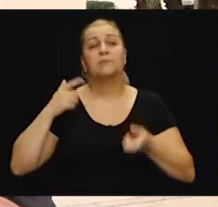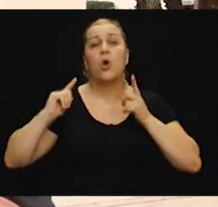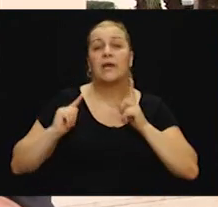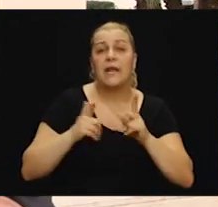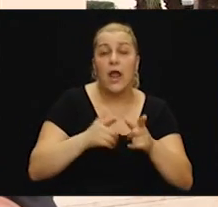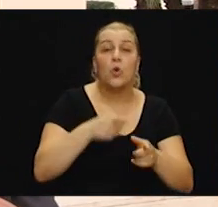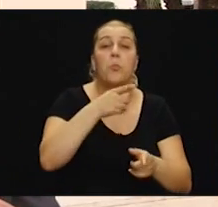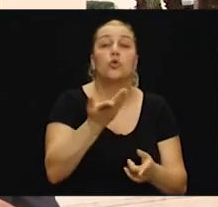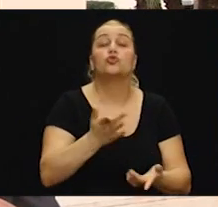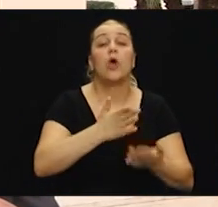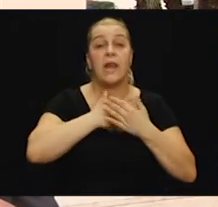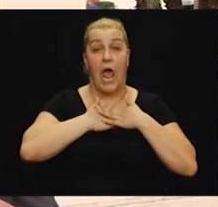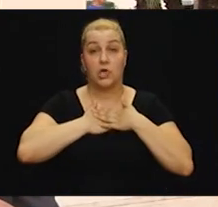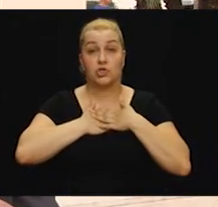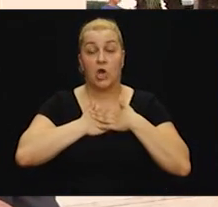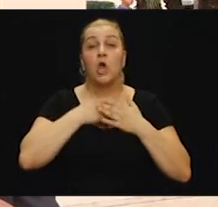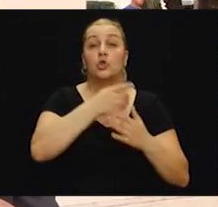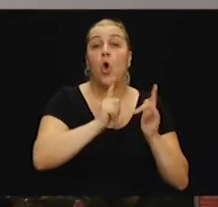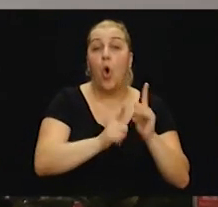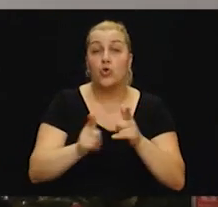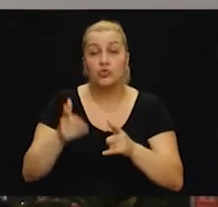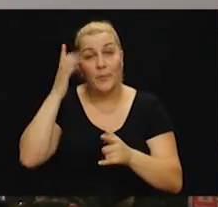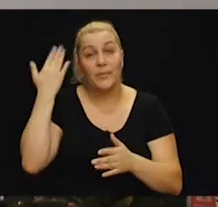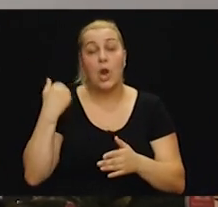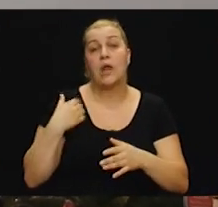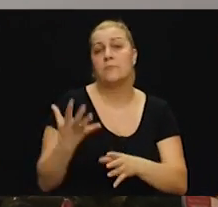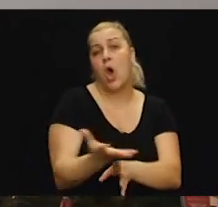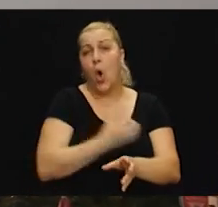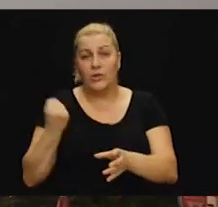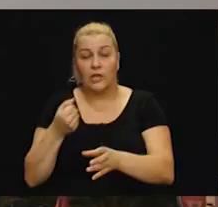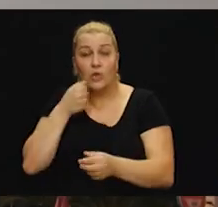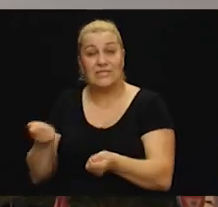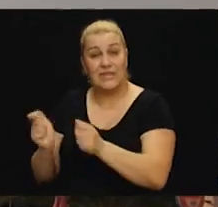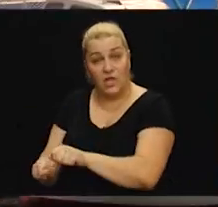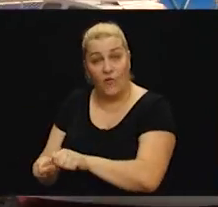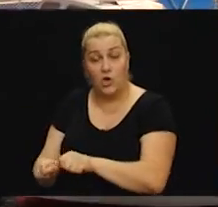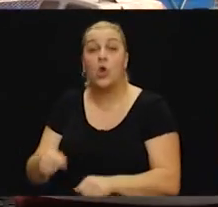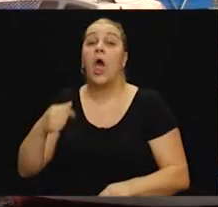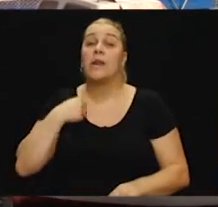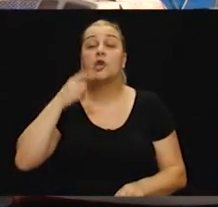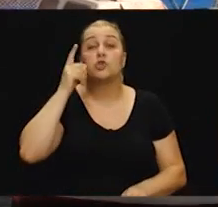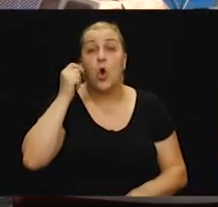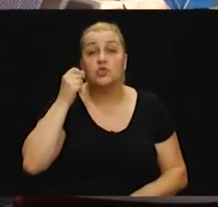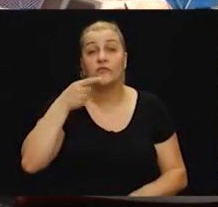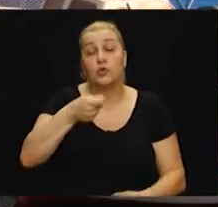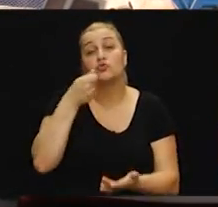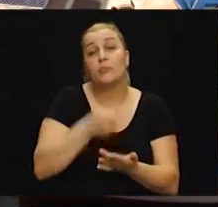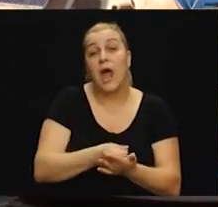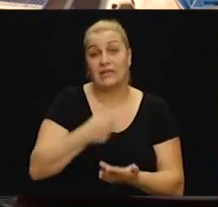naše, krenuli smo po oružje koje je nam bilo zatvoreno oteto, za oružje koje su naši očevi platili svojim novcem.